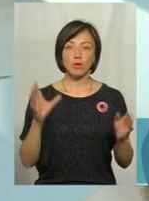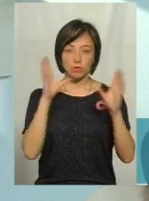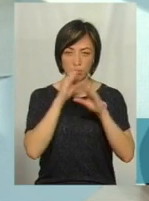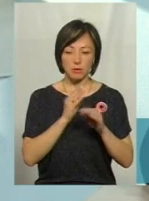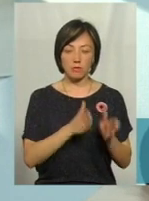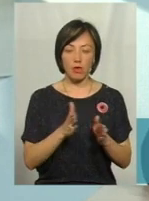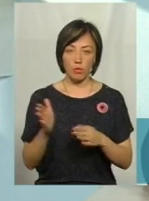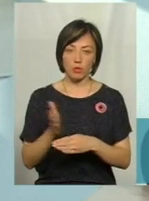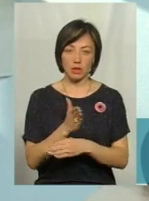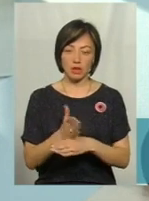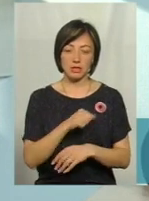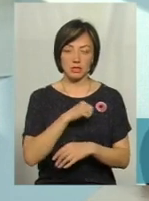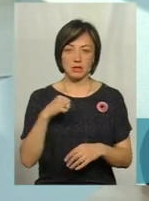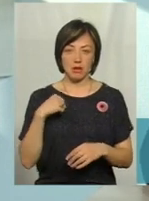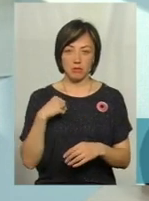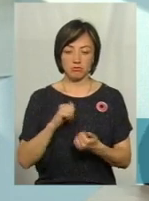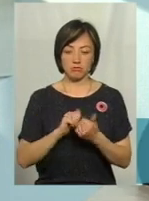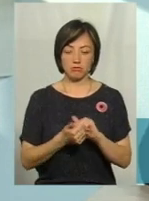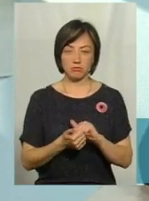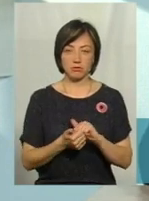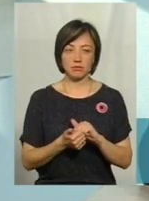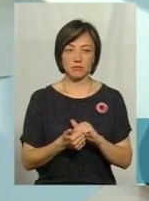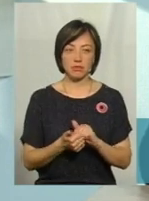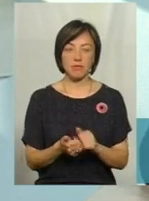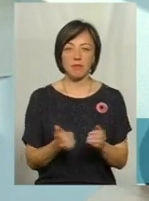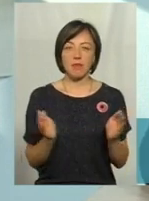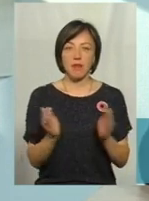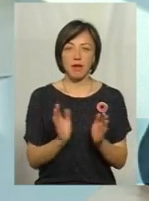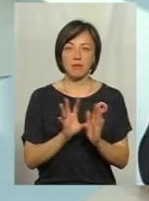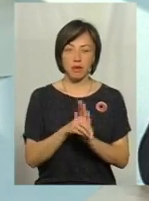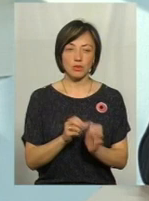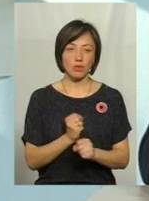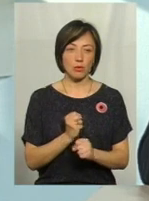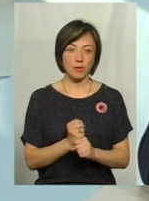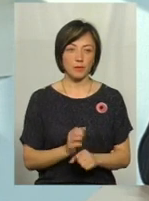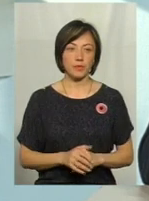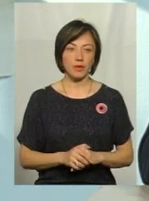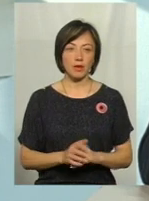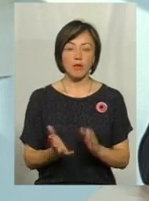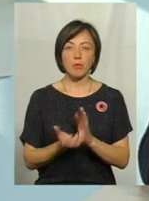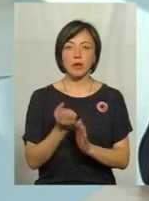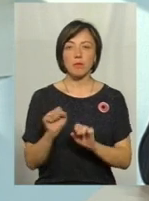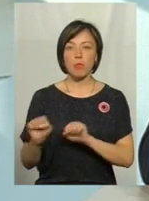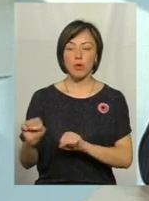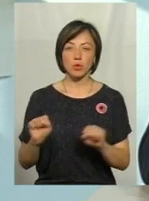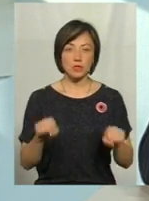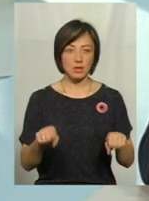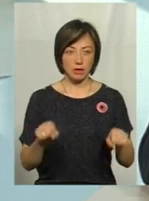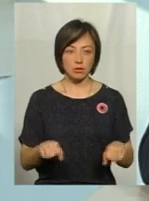налагодили, і таким чином також маленький вклад робимо в підтриманні обороноздатності.